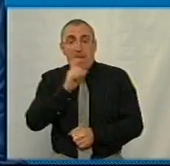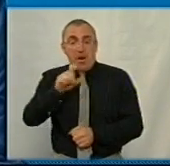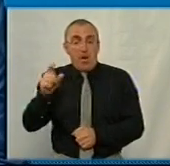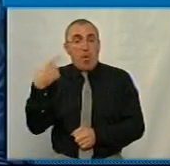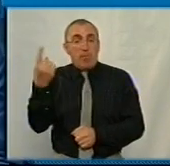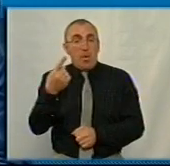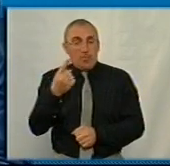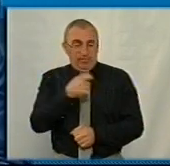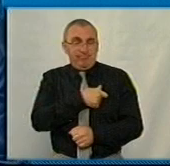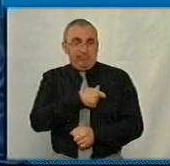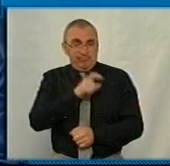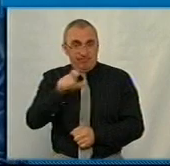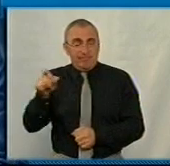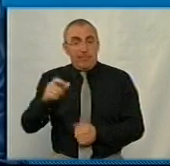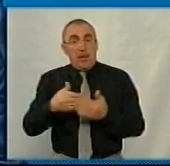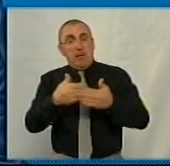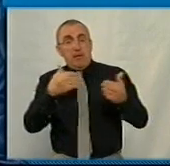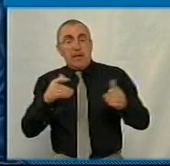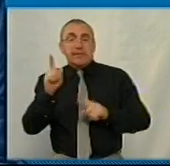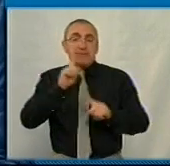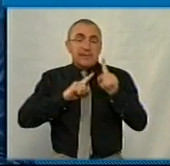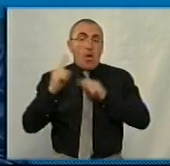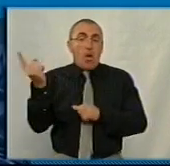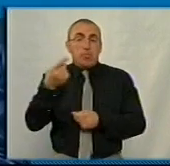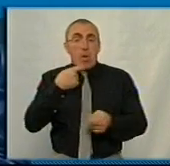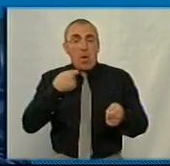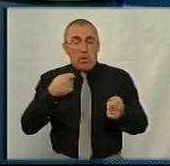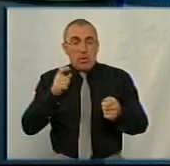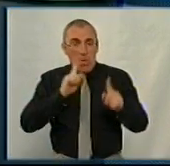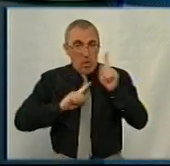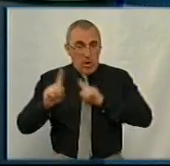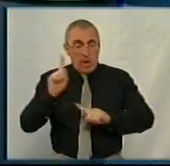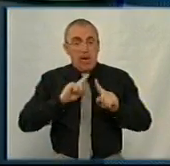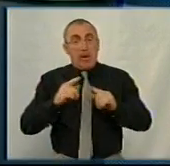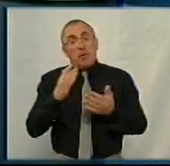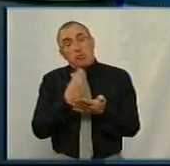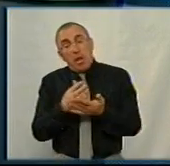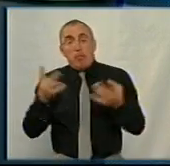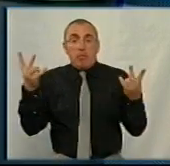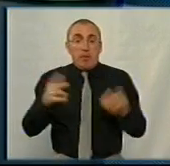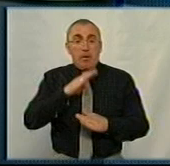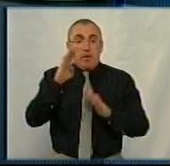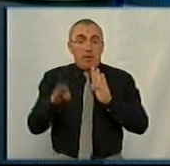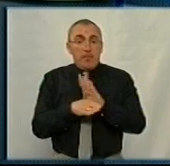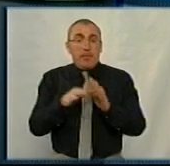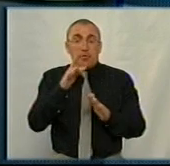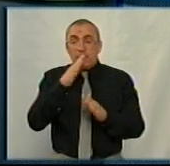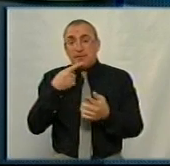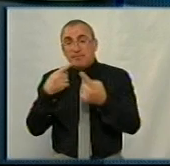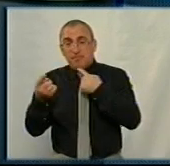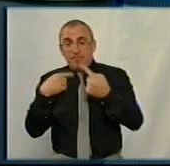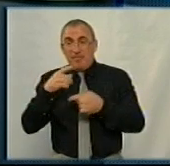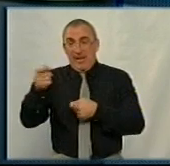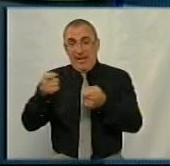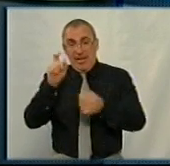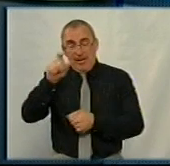обласної ради напередодні саме сесії обласної ради, якщо в цьому є бажання, є потреба. Тобто під час співбесіди з керівниками